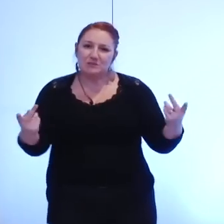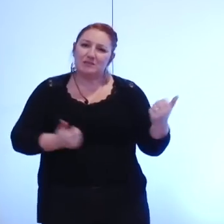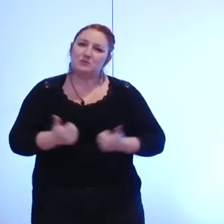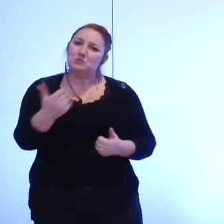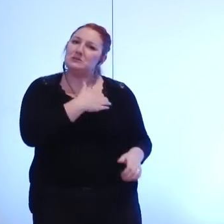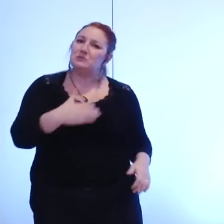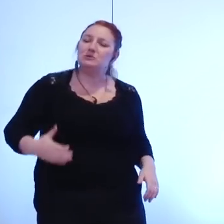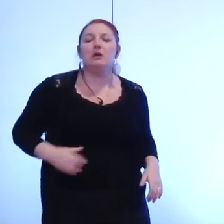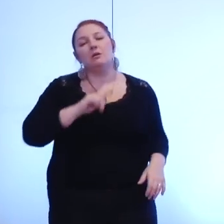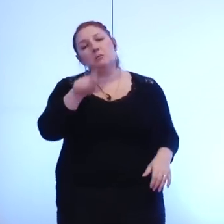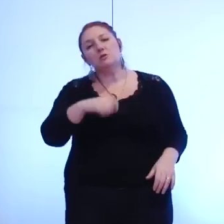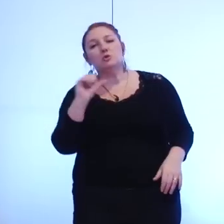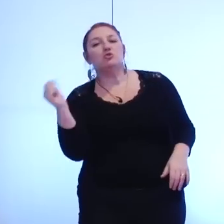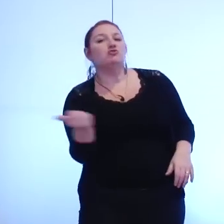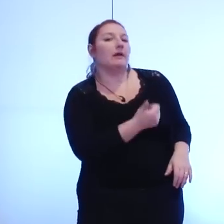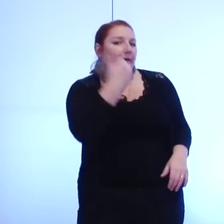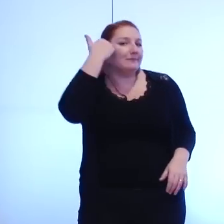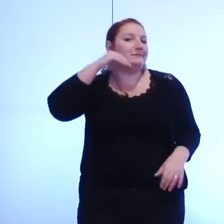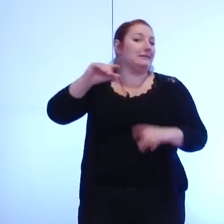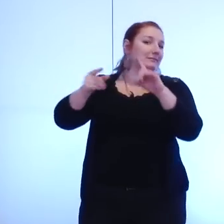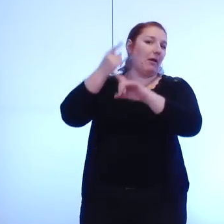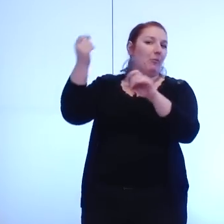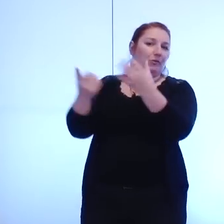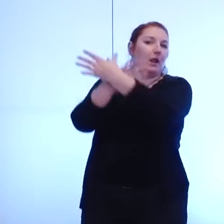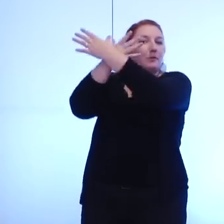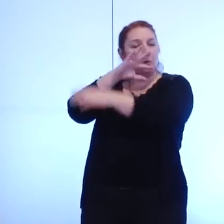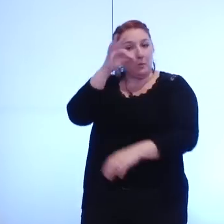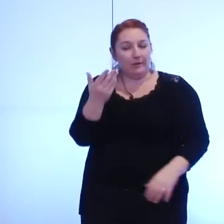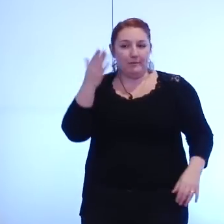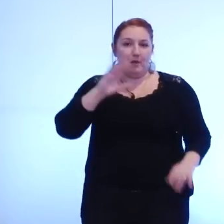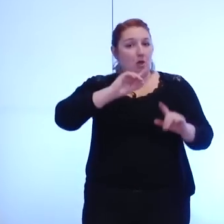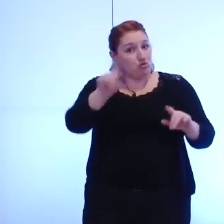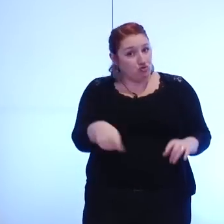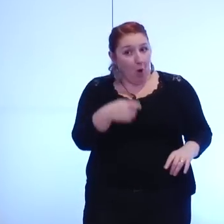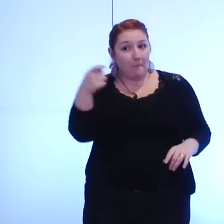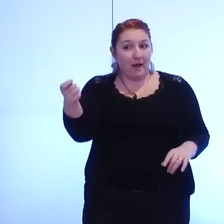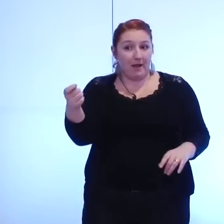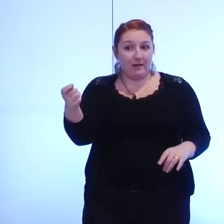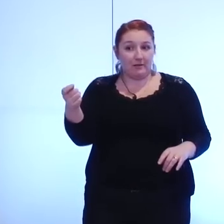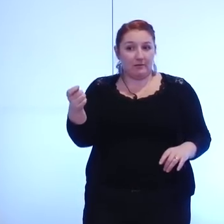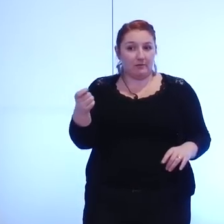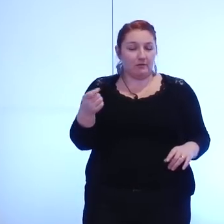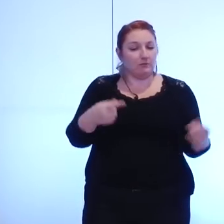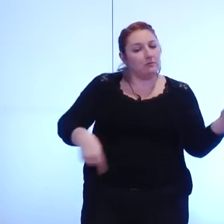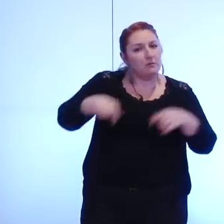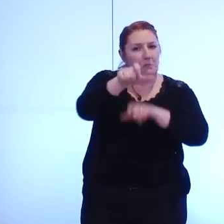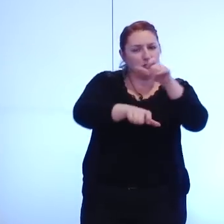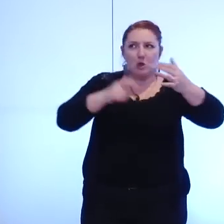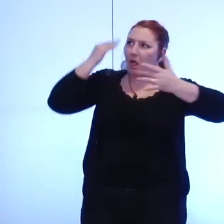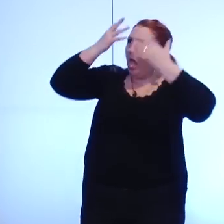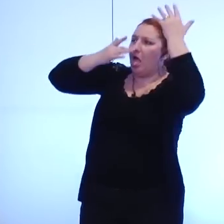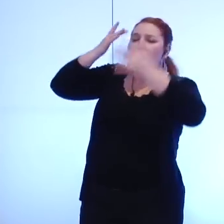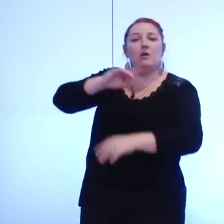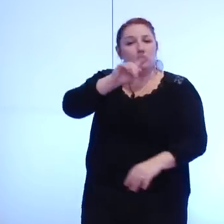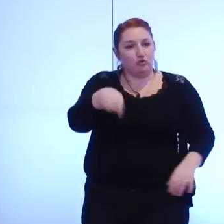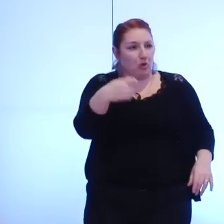chacun a bien conscience des enjeux mais il est normal que des inquiétudes s'expriment et je crois qu'elles